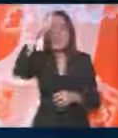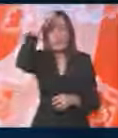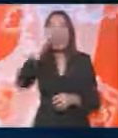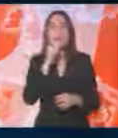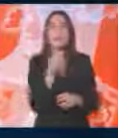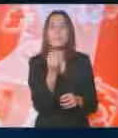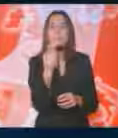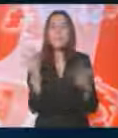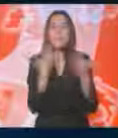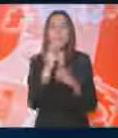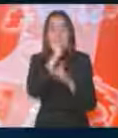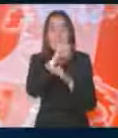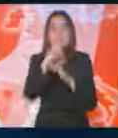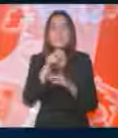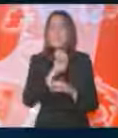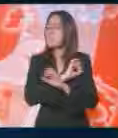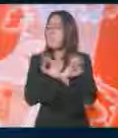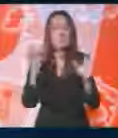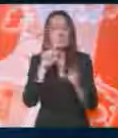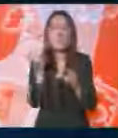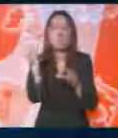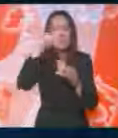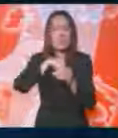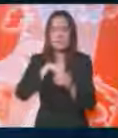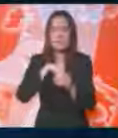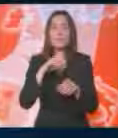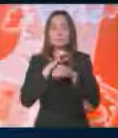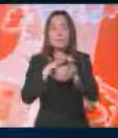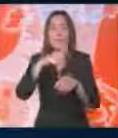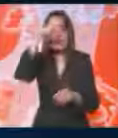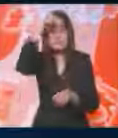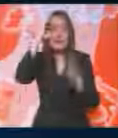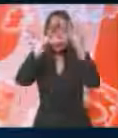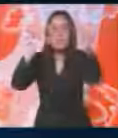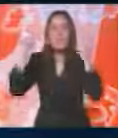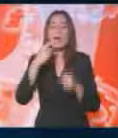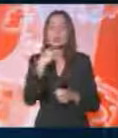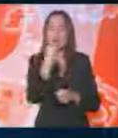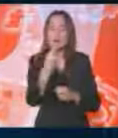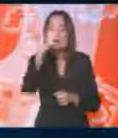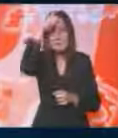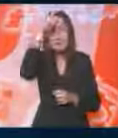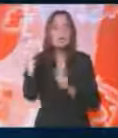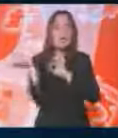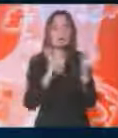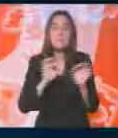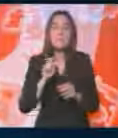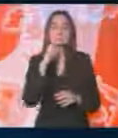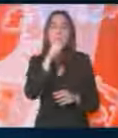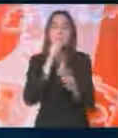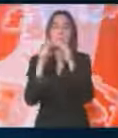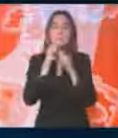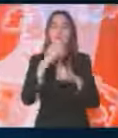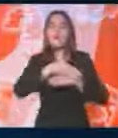ali se kao misija u njega uopšte neće uključivati. Šef srpski diplomat je Vuk Jeremić kaže da je Srbija spremna da se tokom